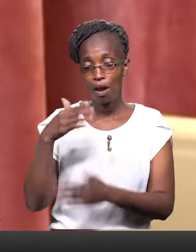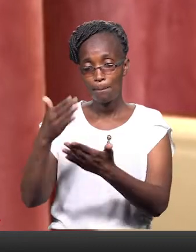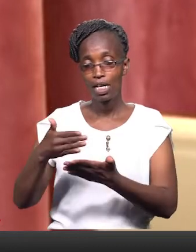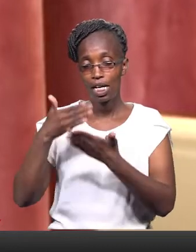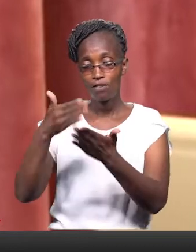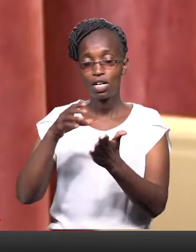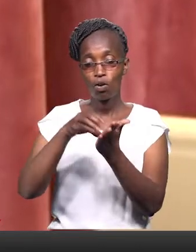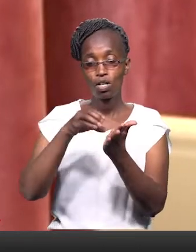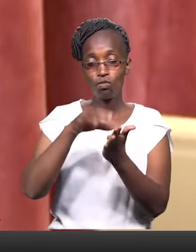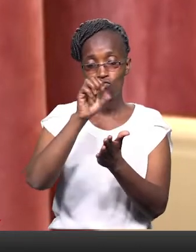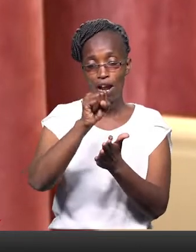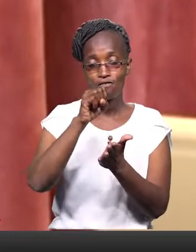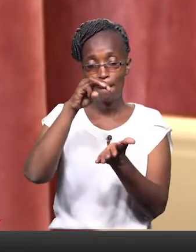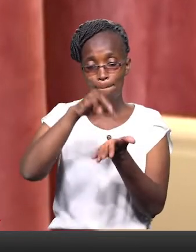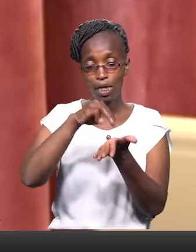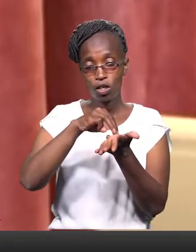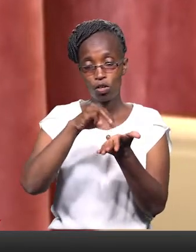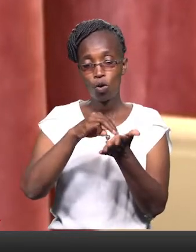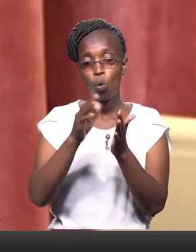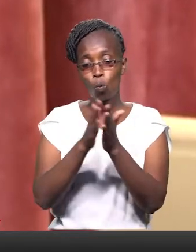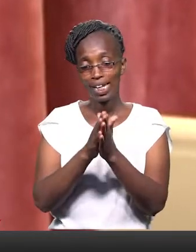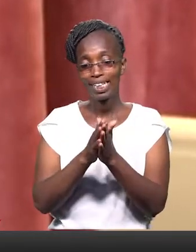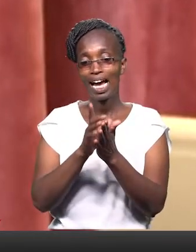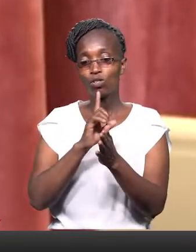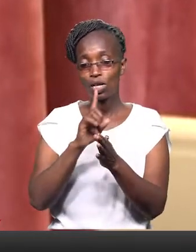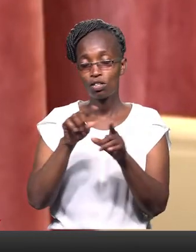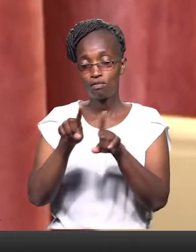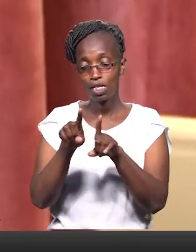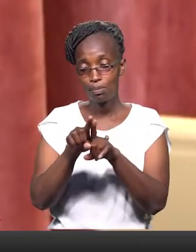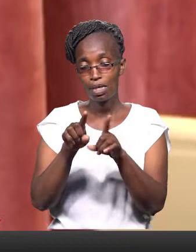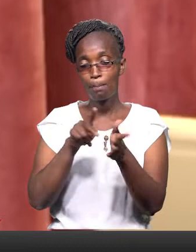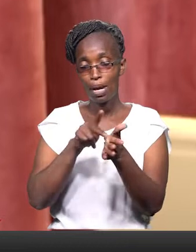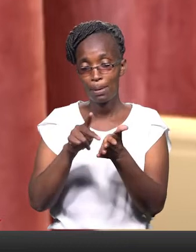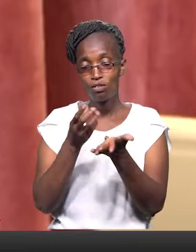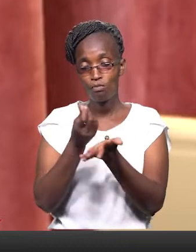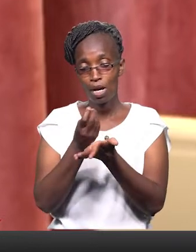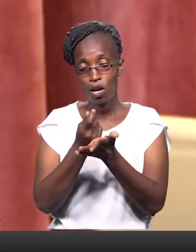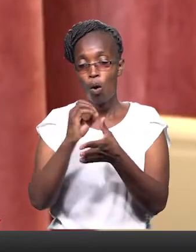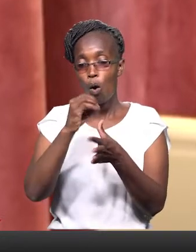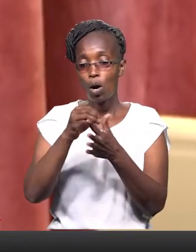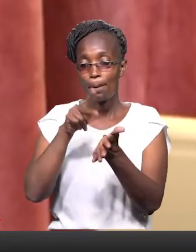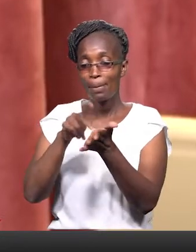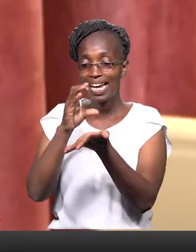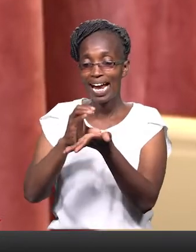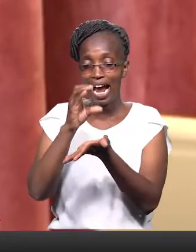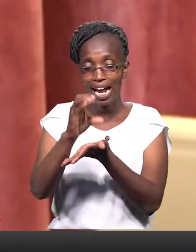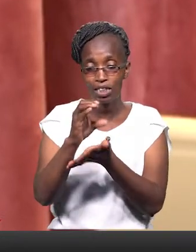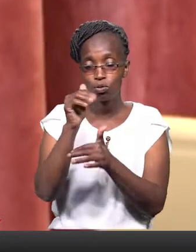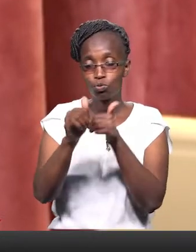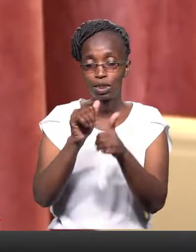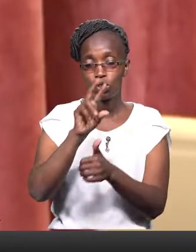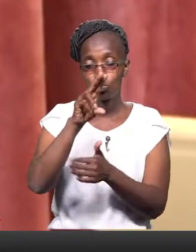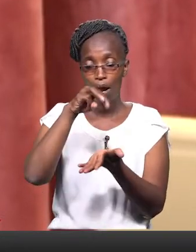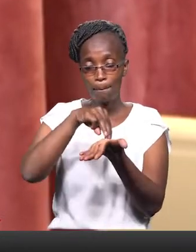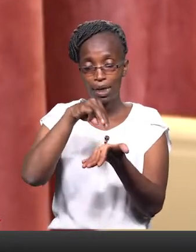a conditional bond of Kenya shillings 5 million with one surety of a similar amount in the alternative cash bail